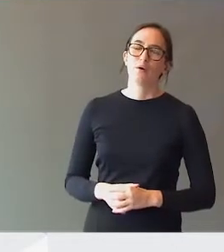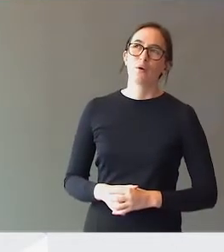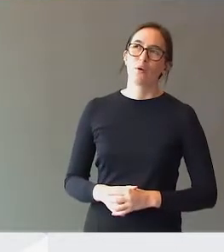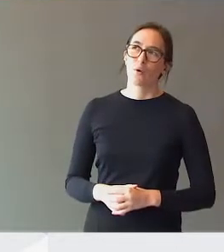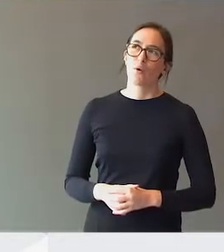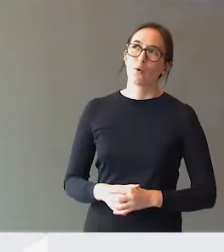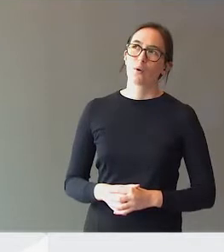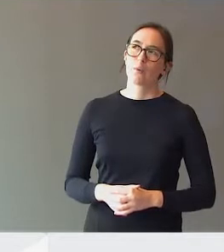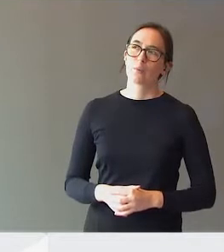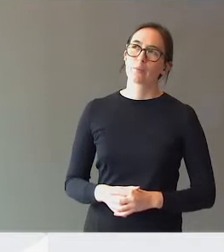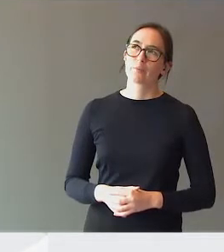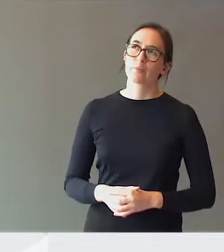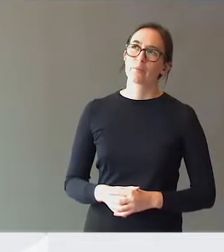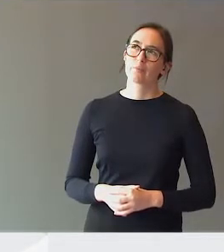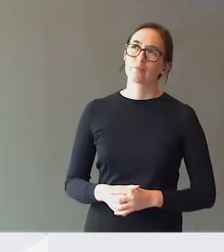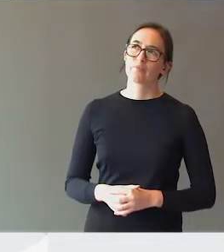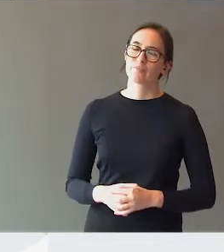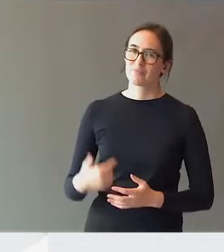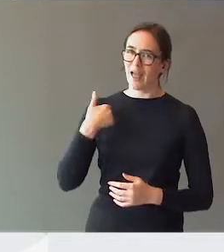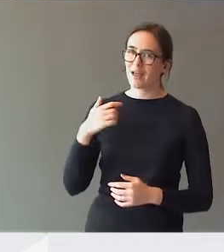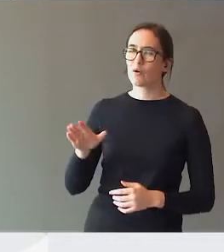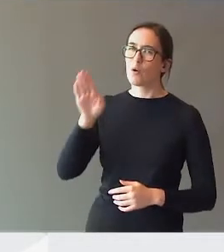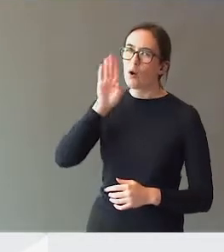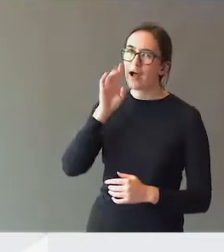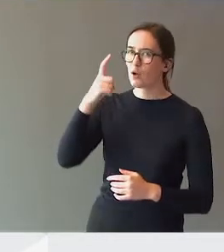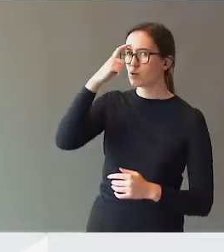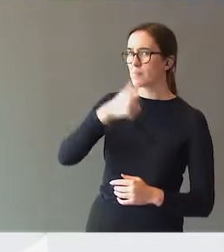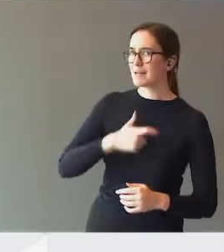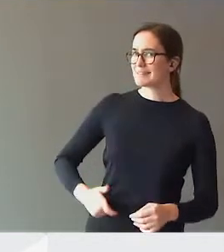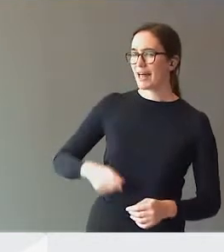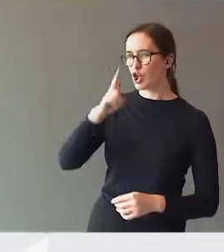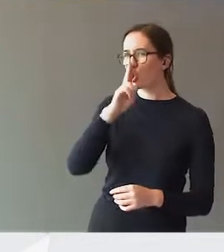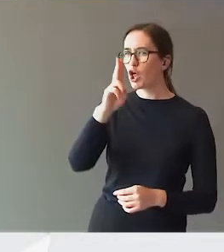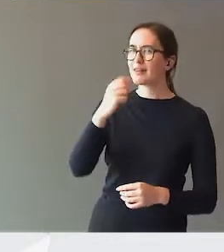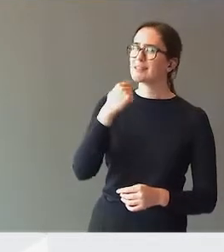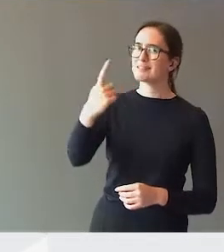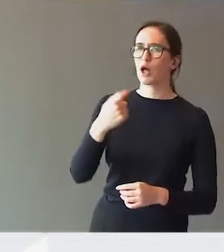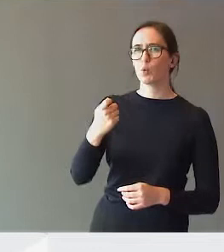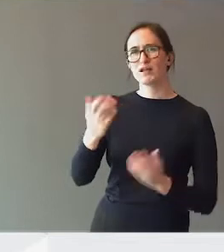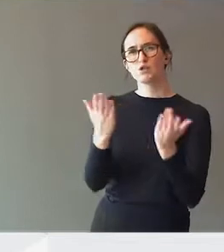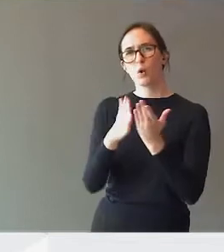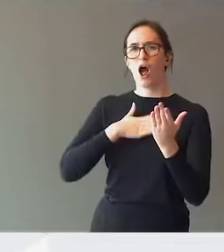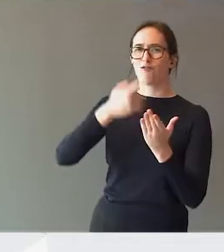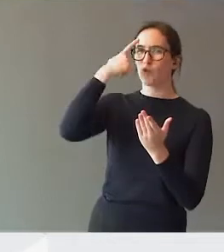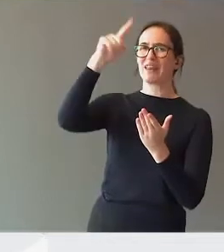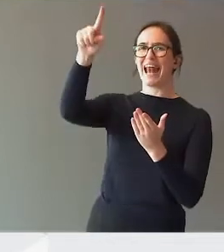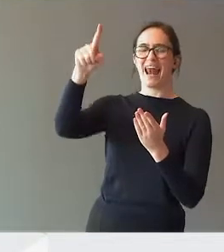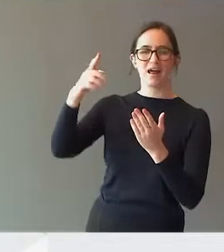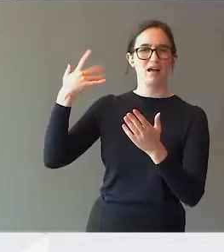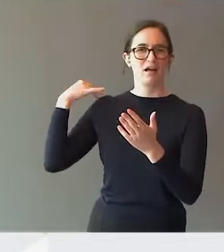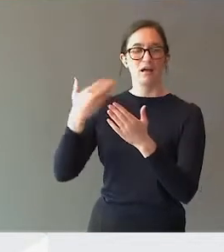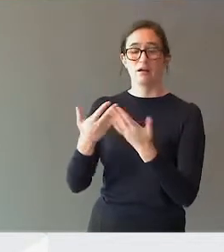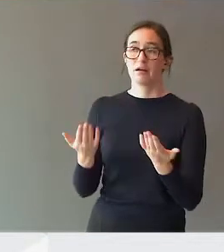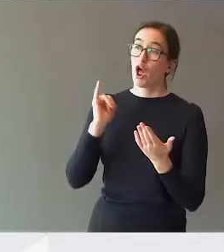Og det er, jeg hører kunnskapsministeren på nyheten å snakke om at noen skoler har fått det til. Så bra,